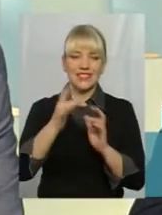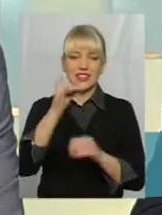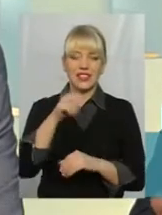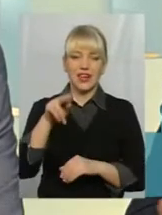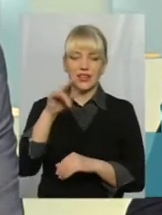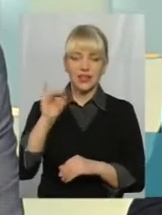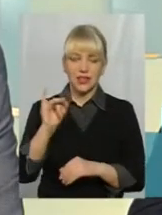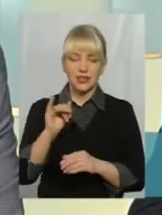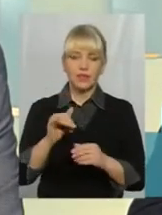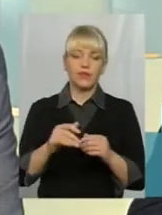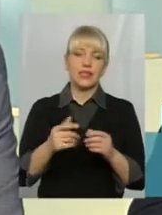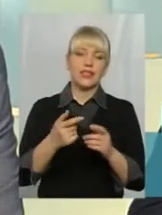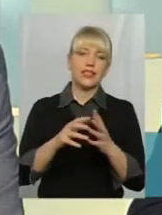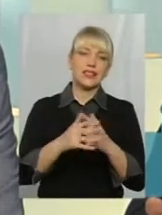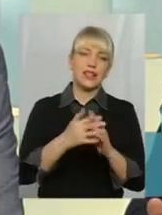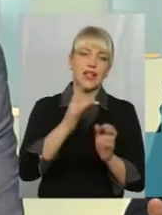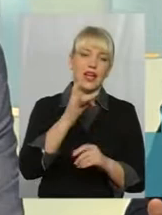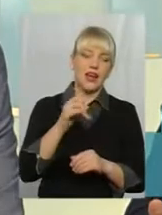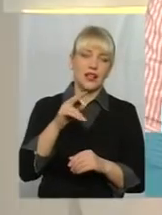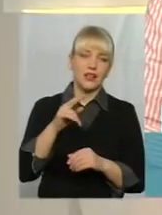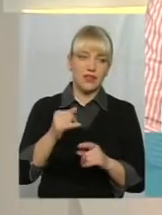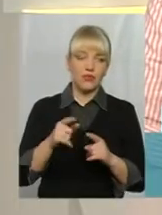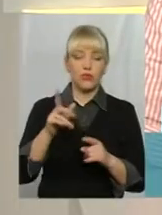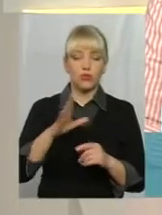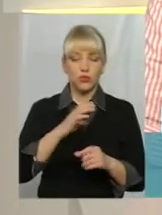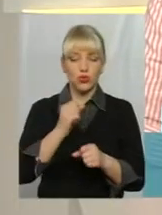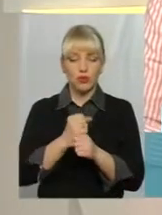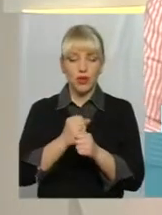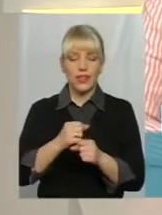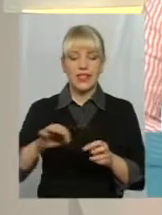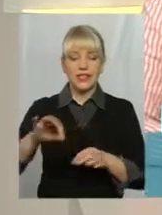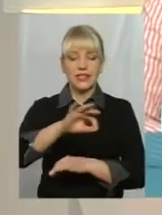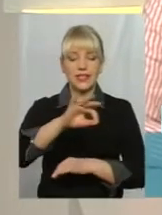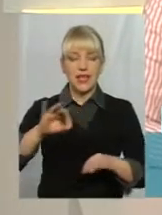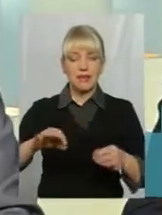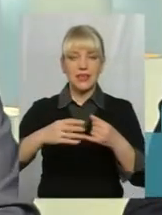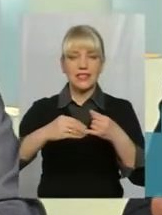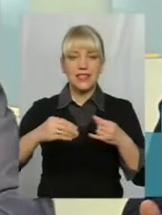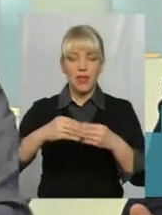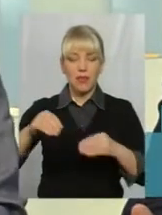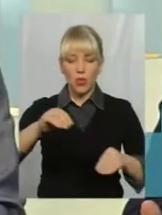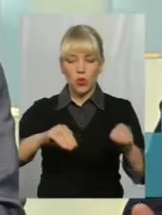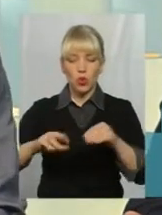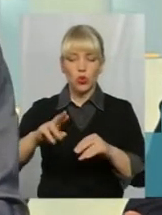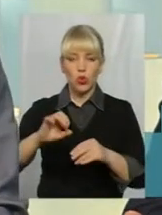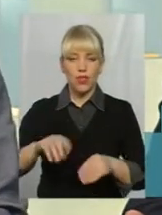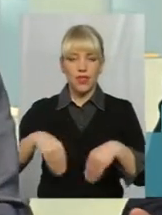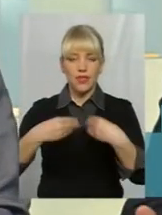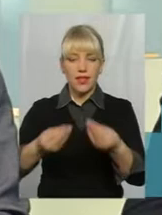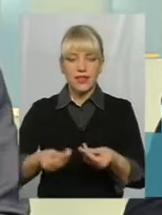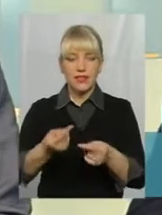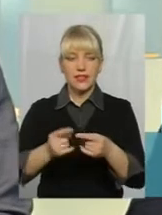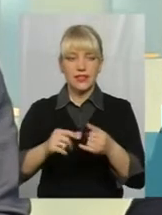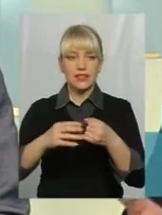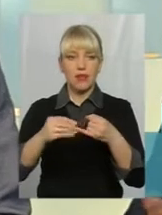громади, сільські, селищні чи міські ради розробили ці схеми землеустрою, то відповідно надання цих земель, розпорядження ними